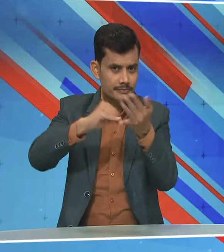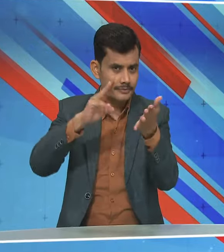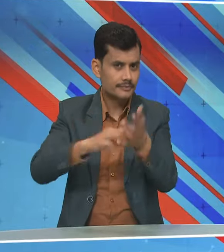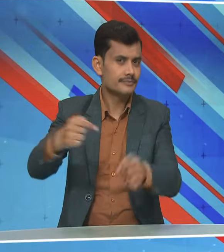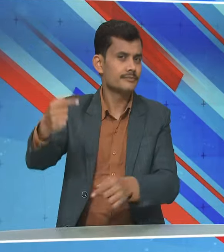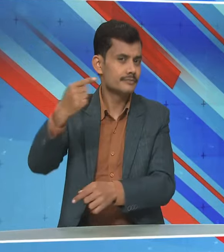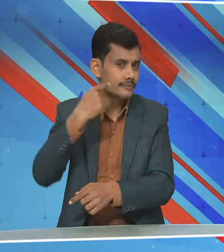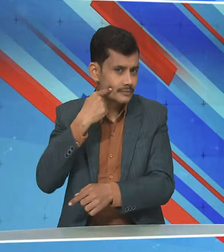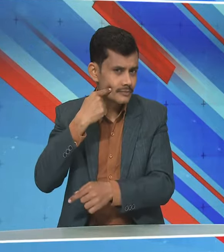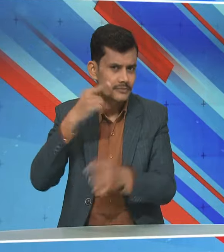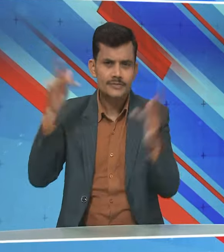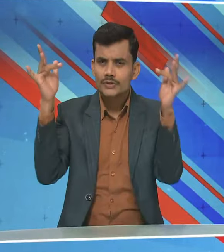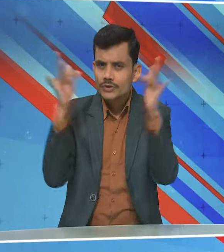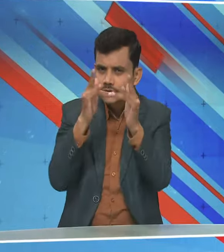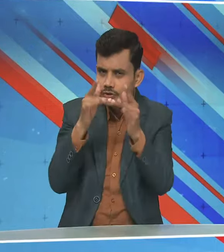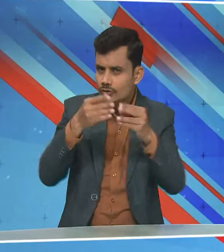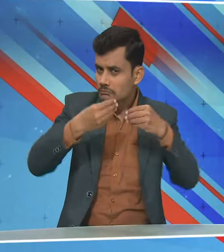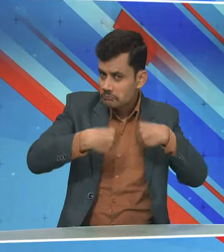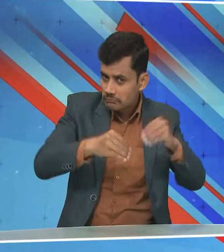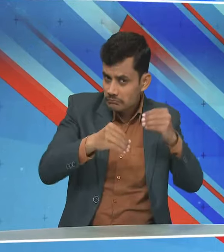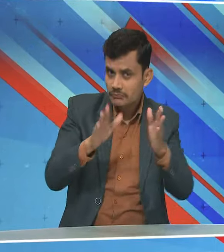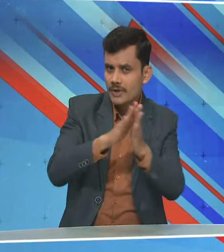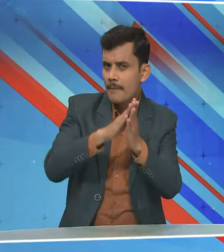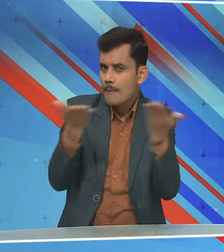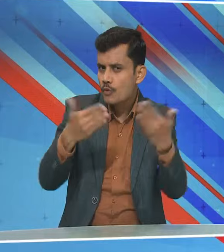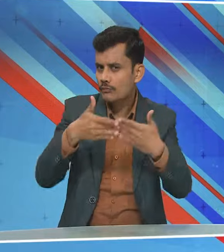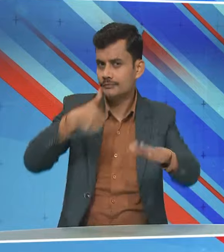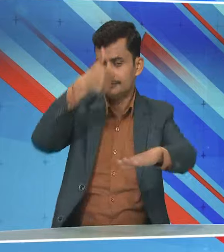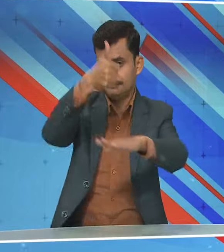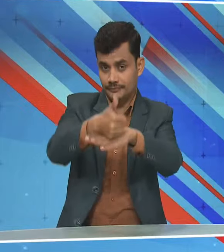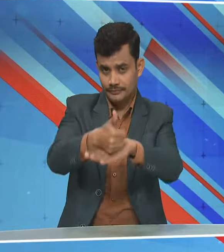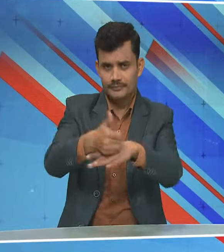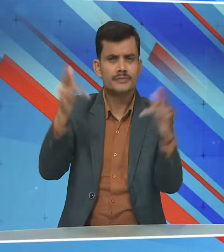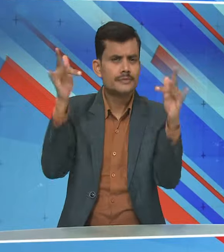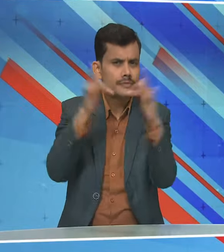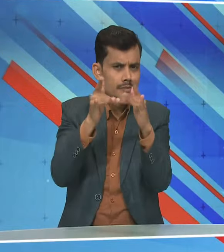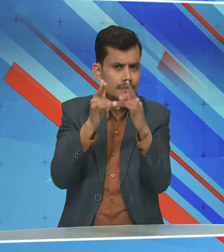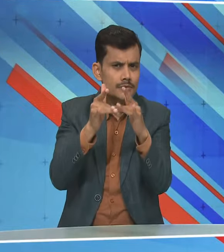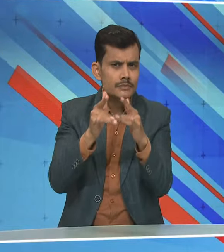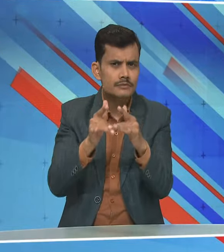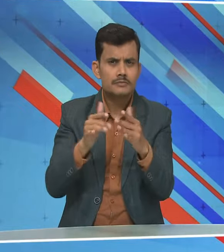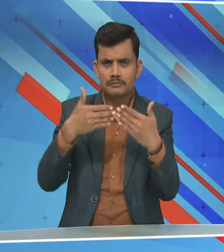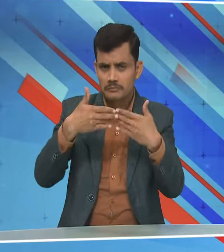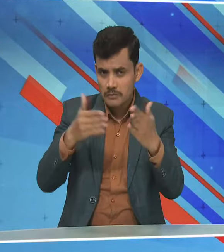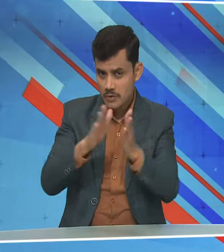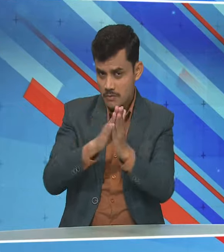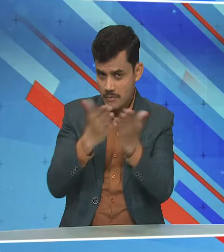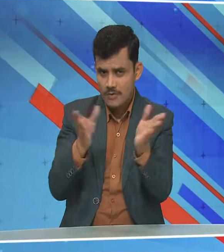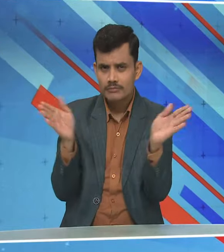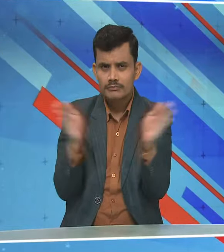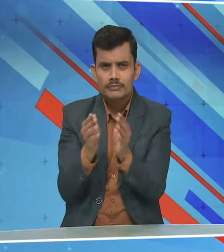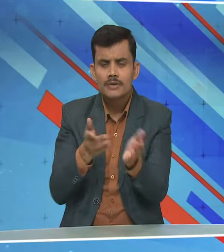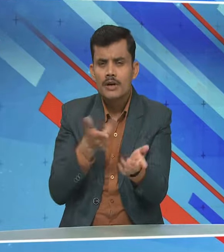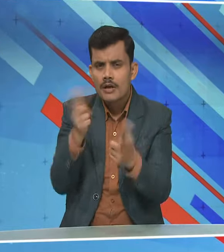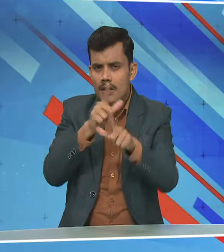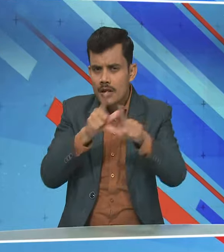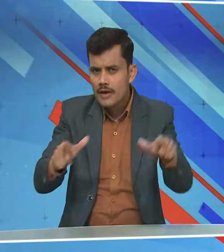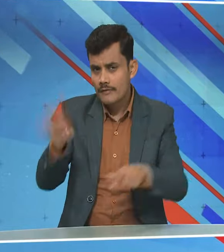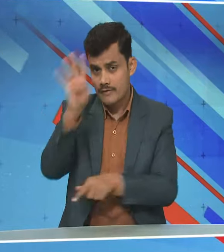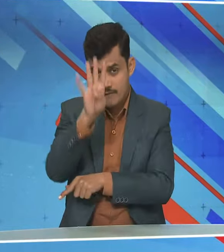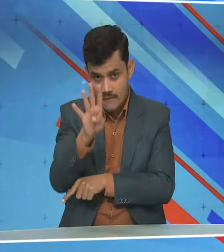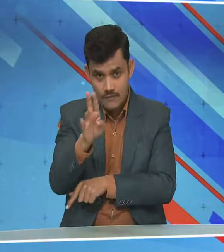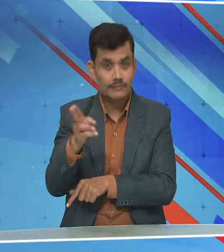इए कॉमर्स एक्सपोर्ट हैंडबुक लाँच की ये इए कॉमर्स एक्सपोर्ट हैंडबुक चार भाशाओं में हिंदी